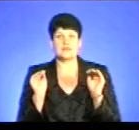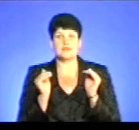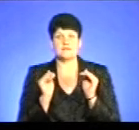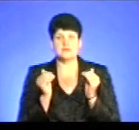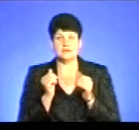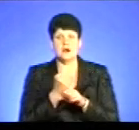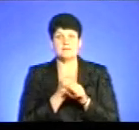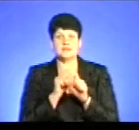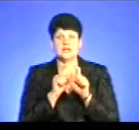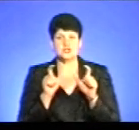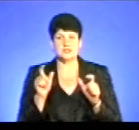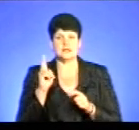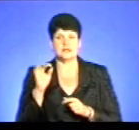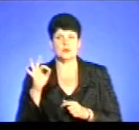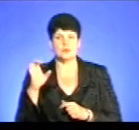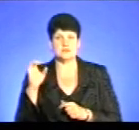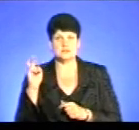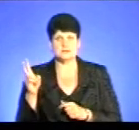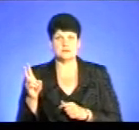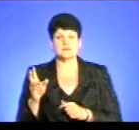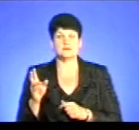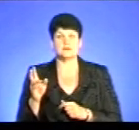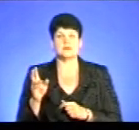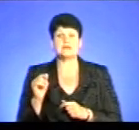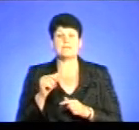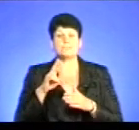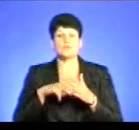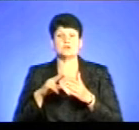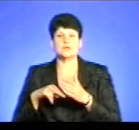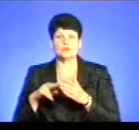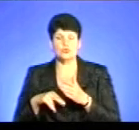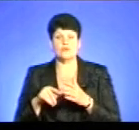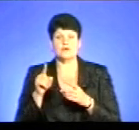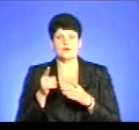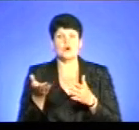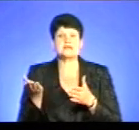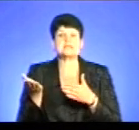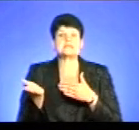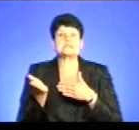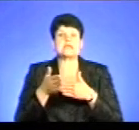аптечний хіоск, і податкова щось його закрила.